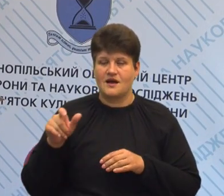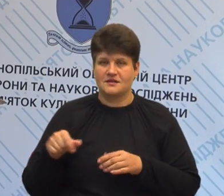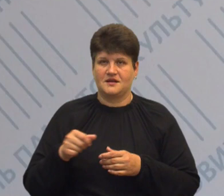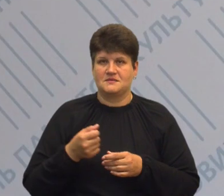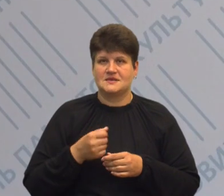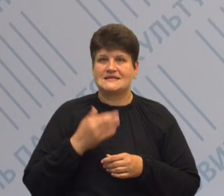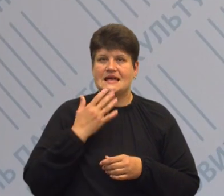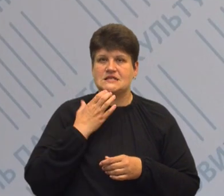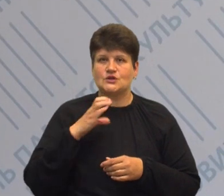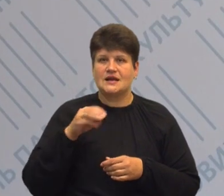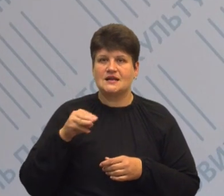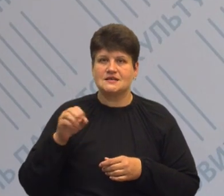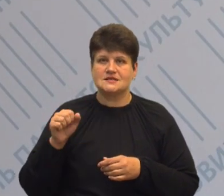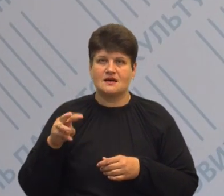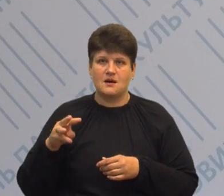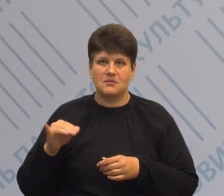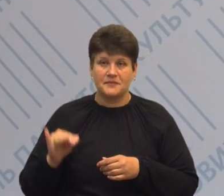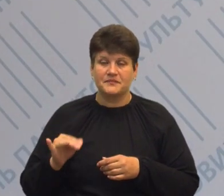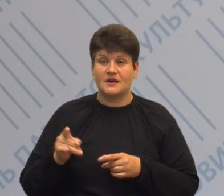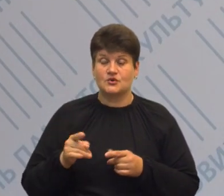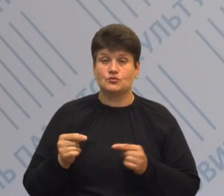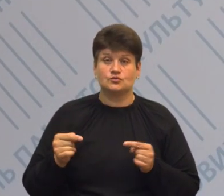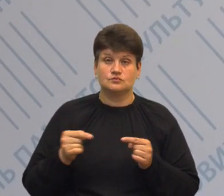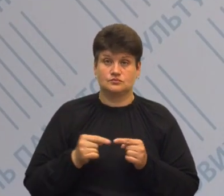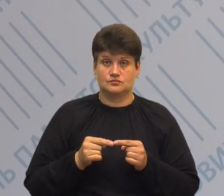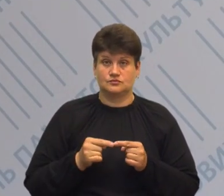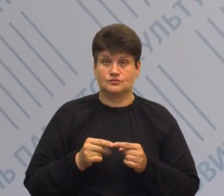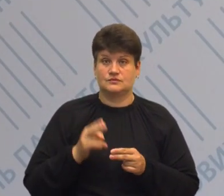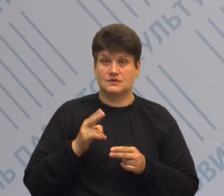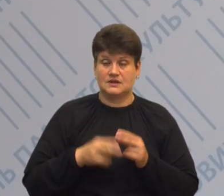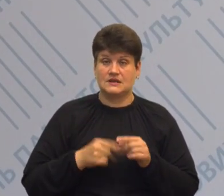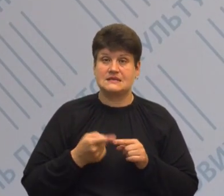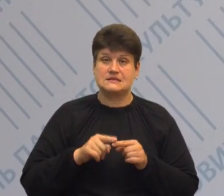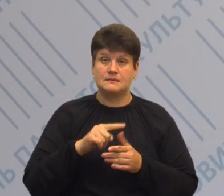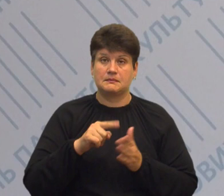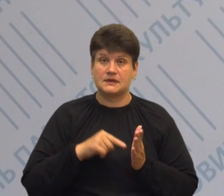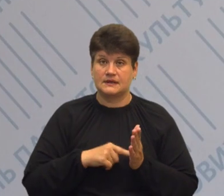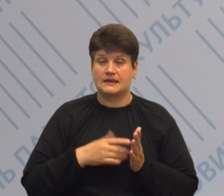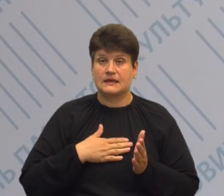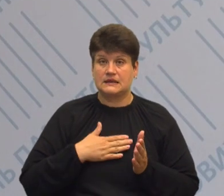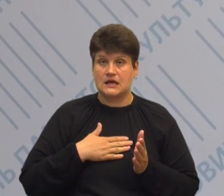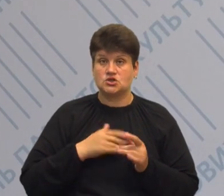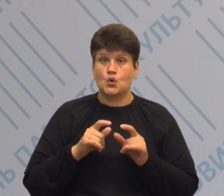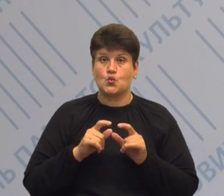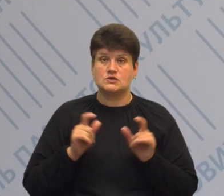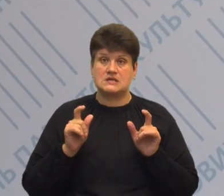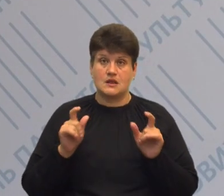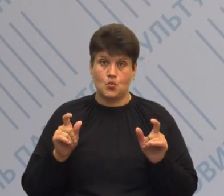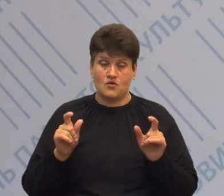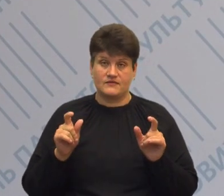І для того, щоб остаточно поставити крапку в цьому питанні, наша установа